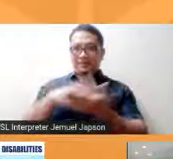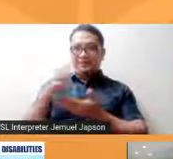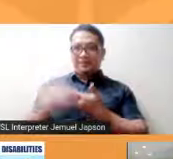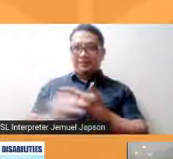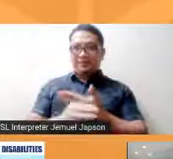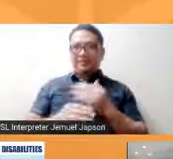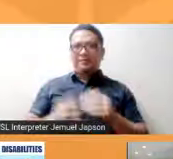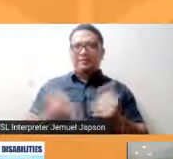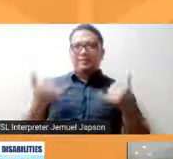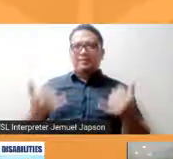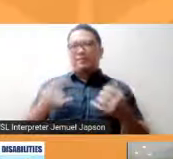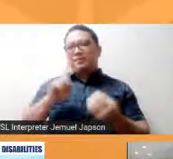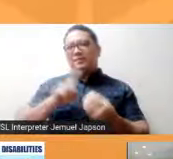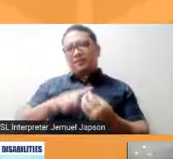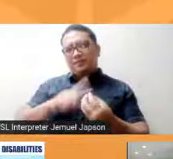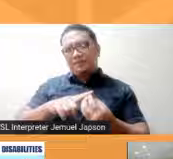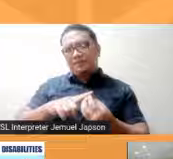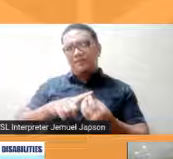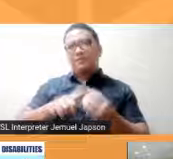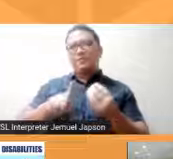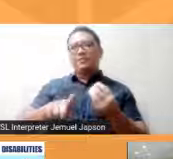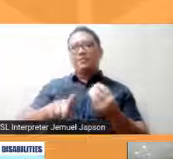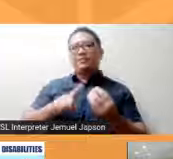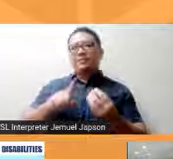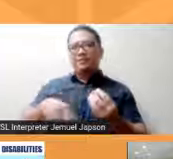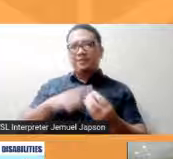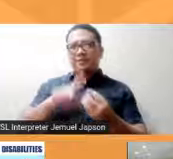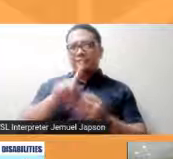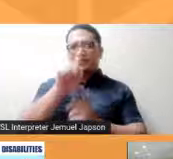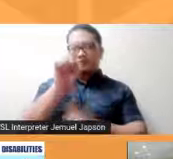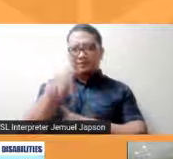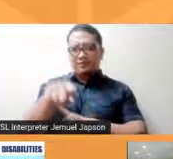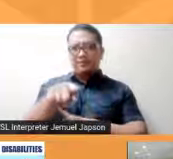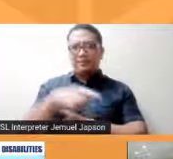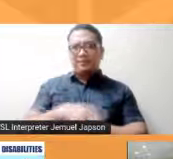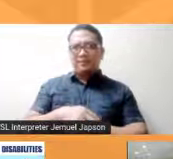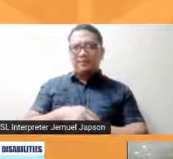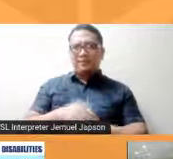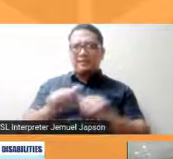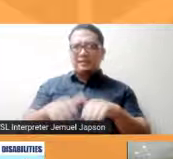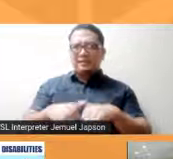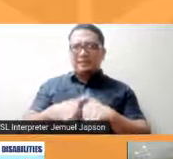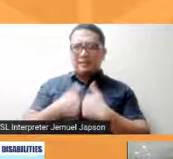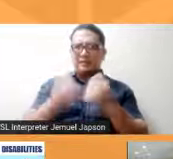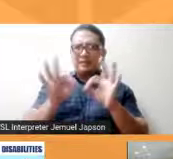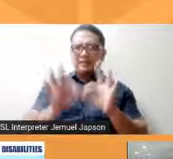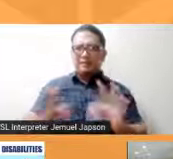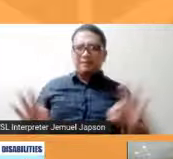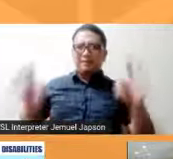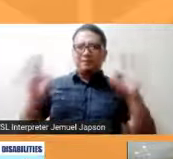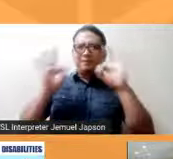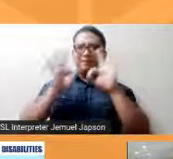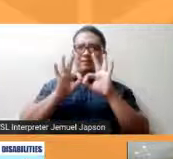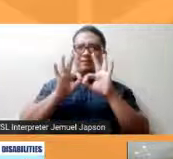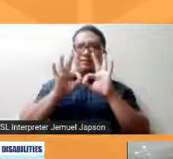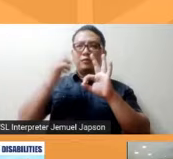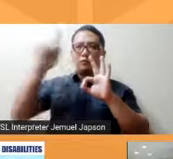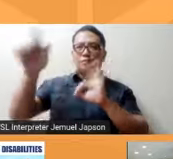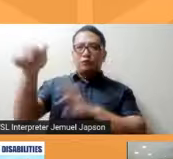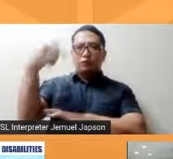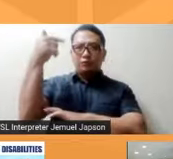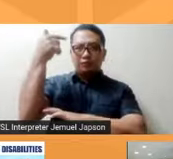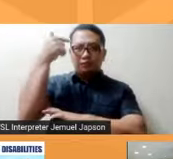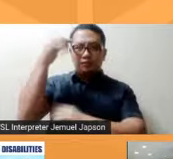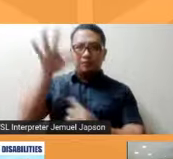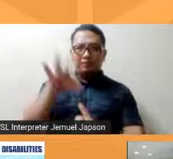patungo naman tayo sa katanungan ito Gaano po kahalaga para sa gobyerno lalo na